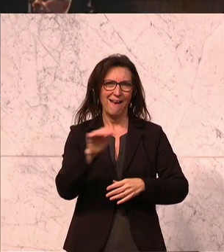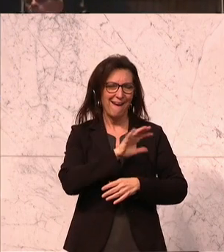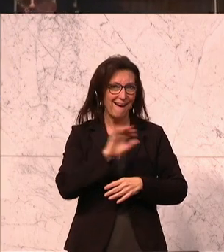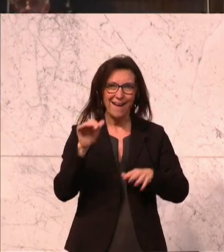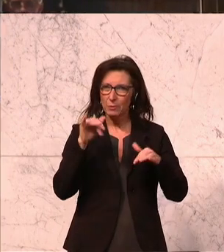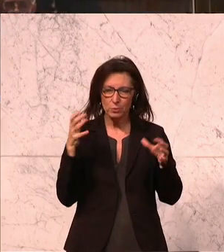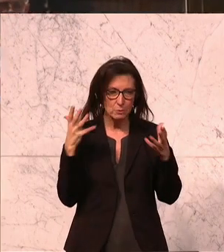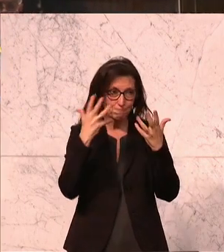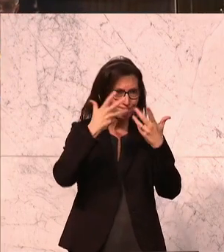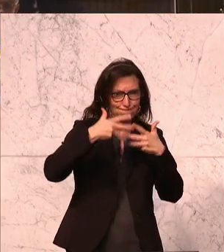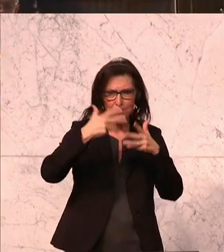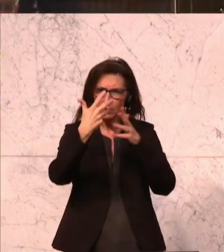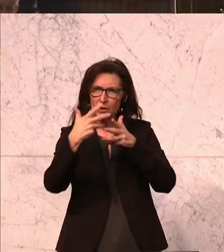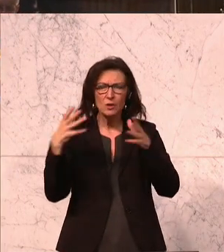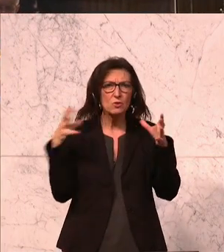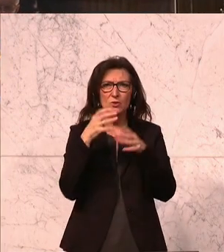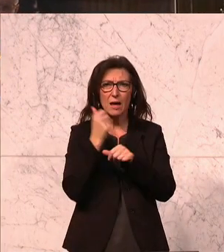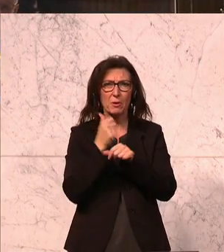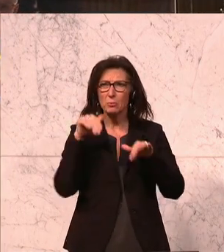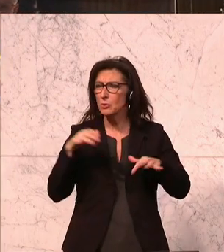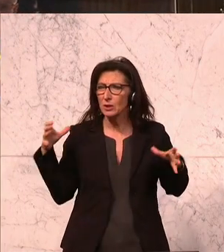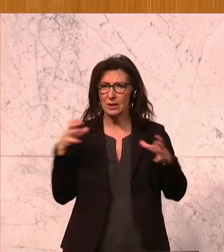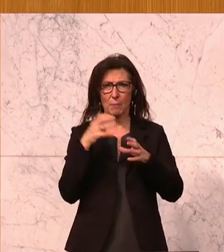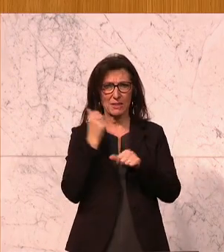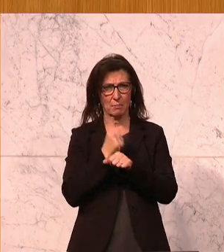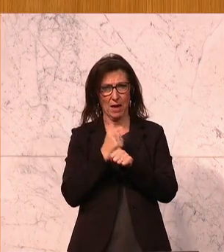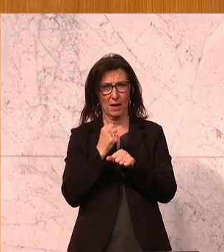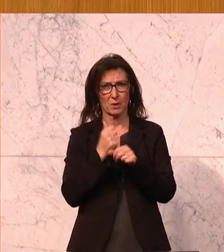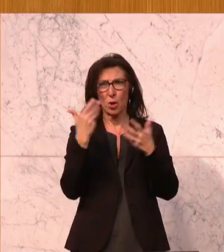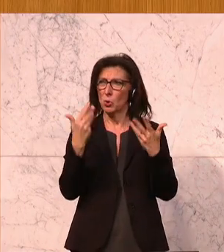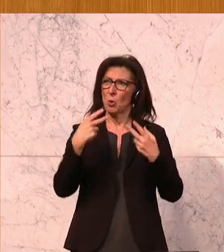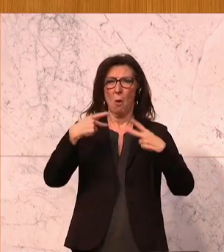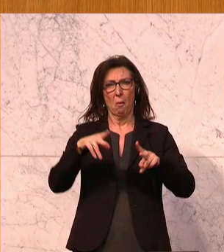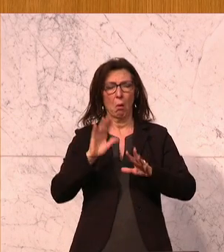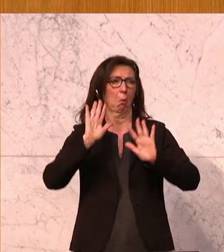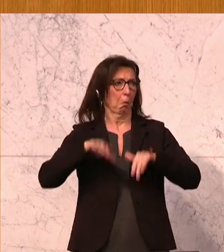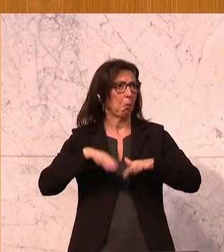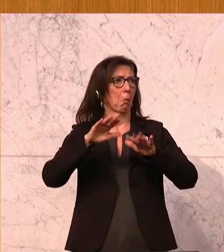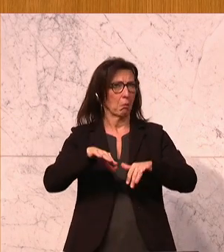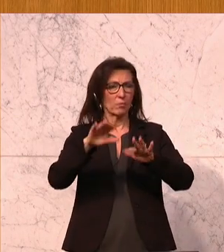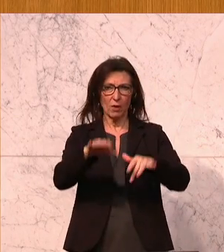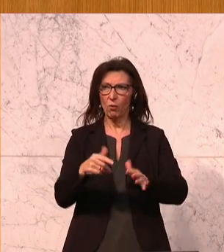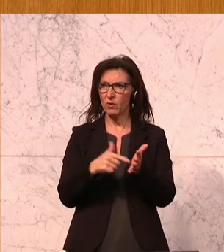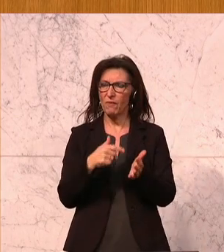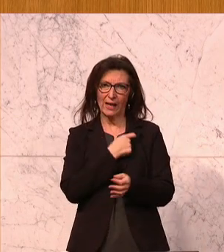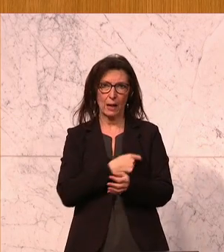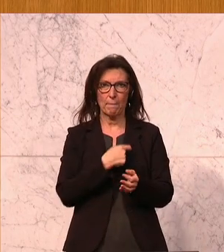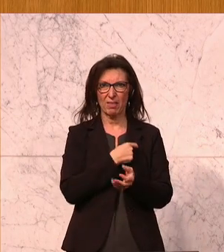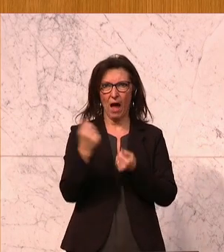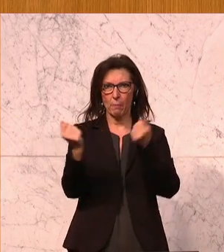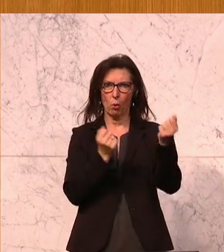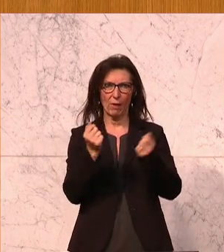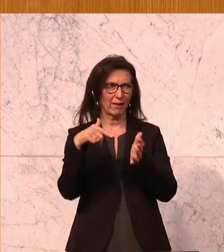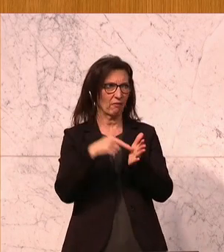zusammenarbeiten, gemeinsam arbeiten. Wir können nicht mehr so weiterwurschteln und aufgrund parteipolitischer Scheuklappen